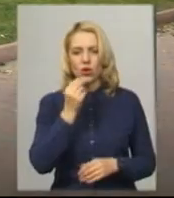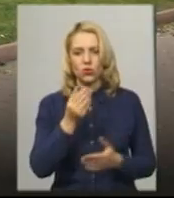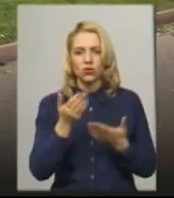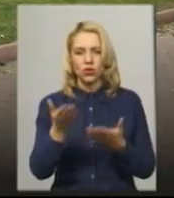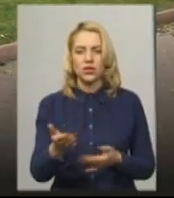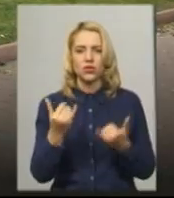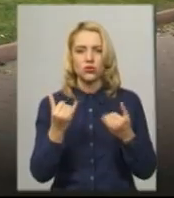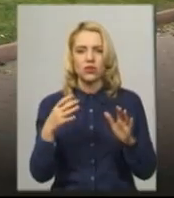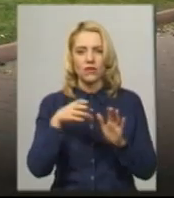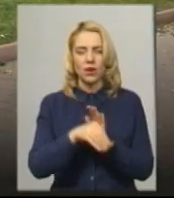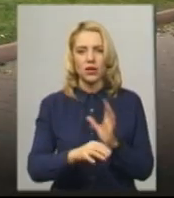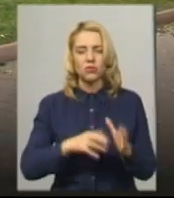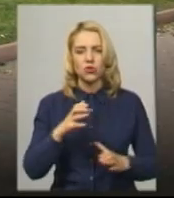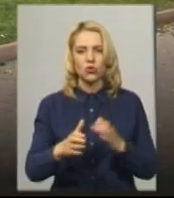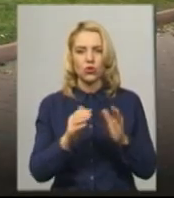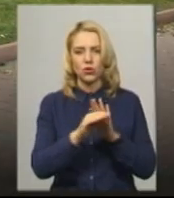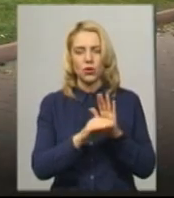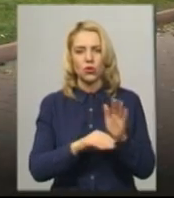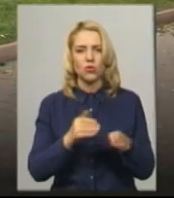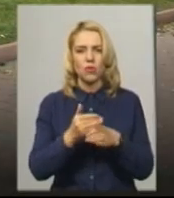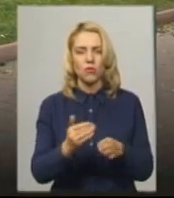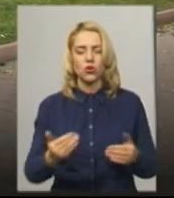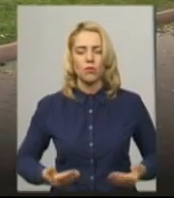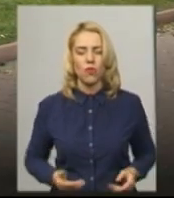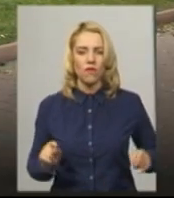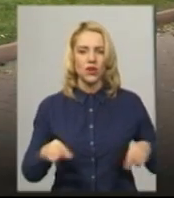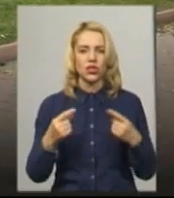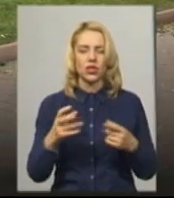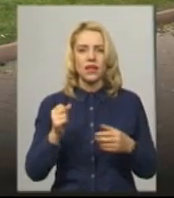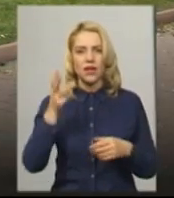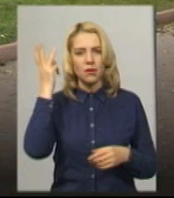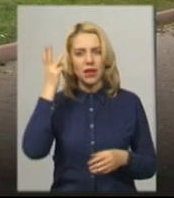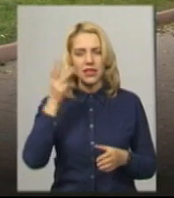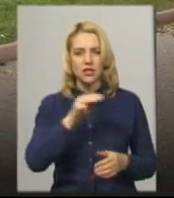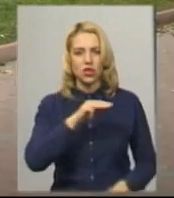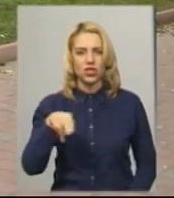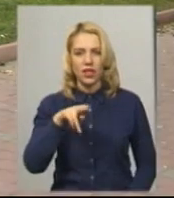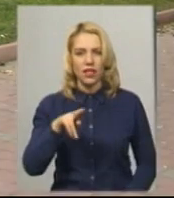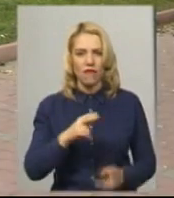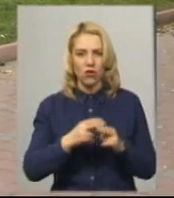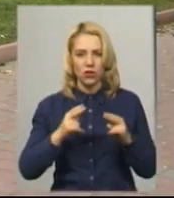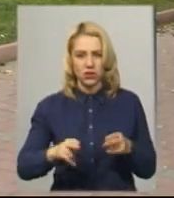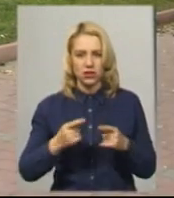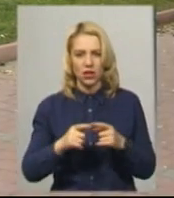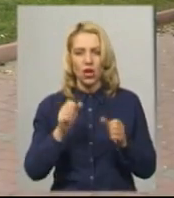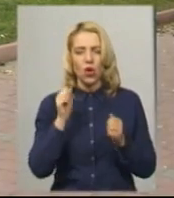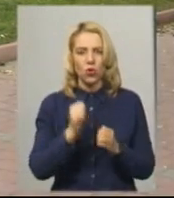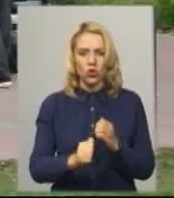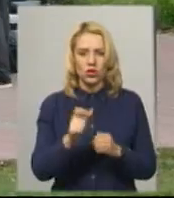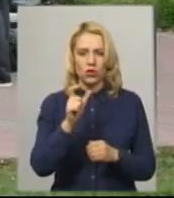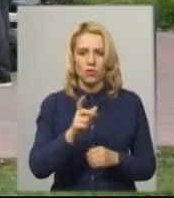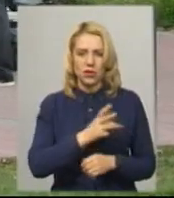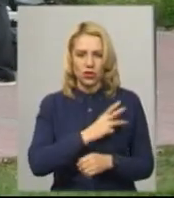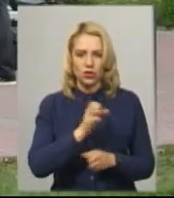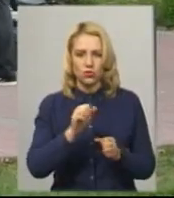Сьогодні в рамках міжнародної програми допоможемо вижити на Хмельницькому залізнодорожньому вокзалі кожен потребуючий міг отримати їжу безкоштовно.